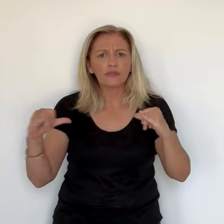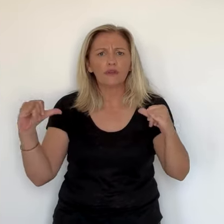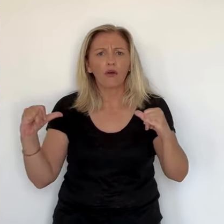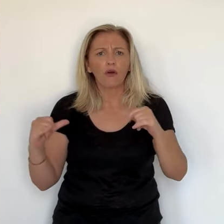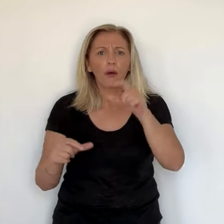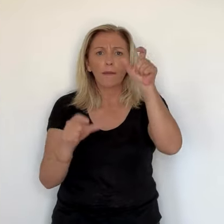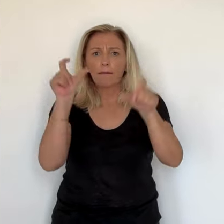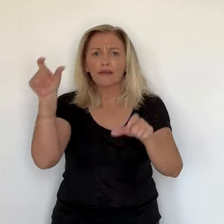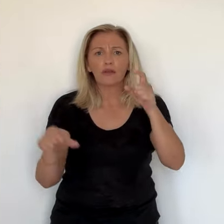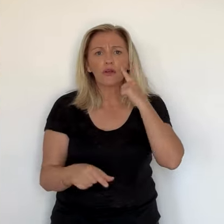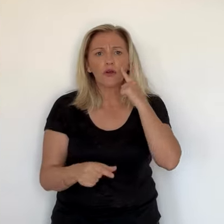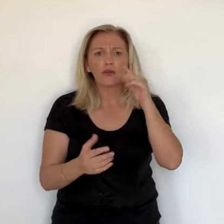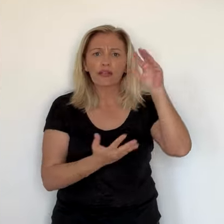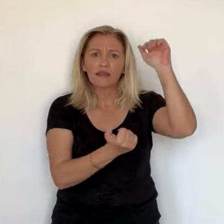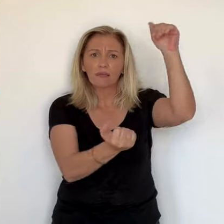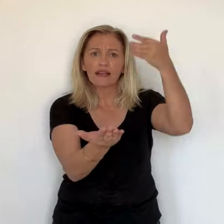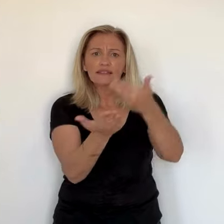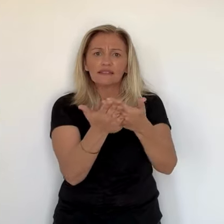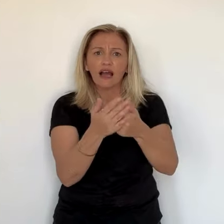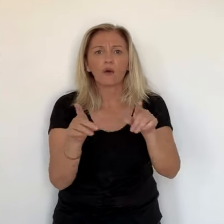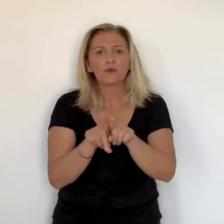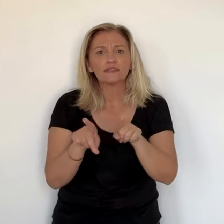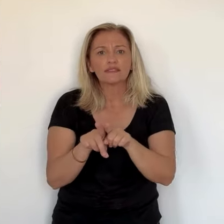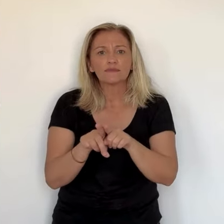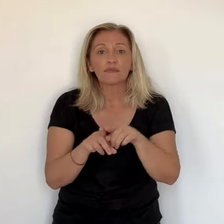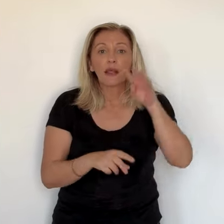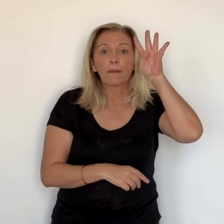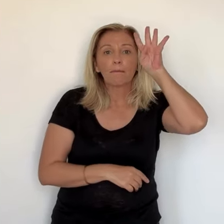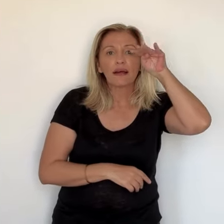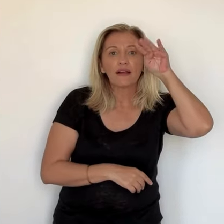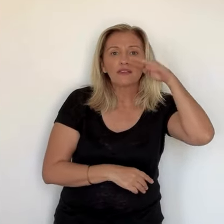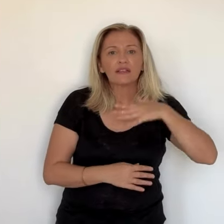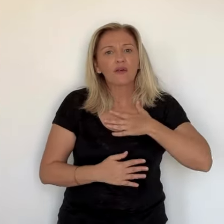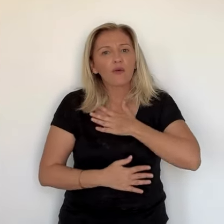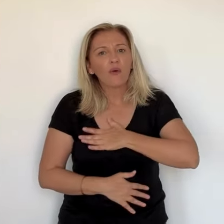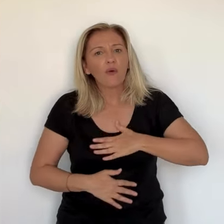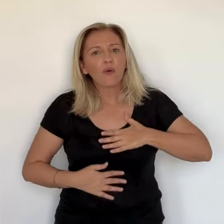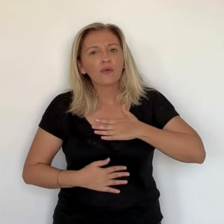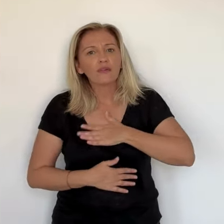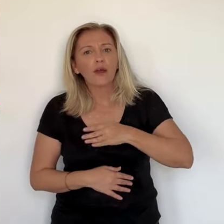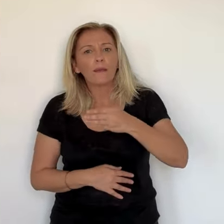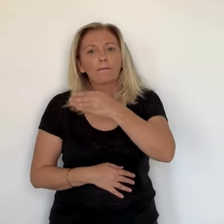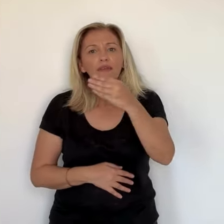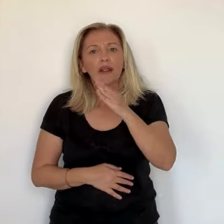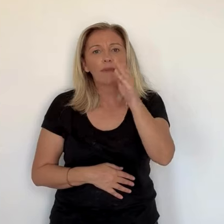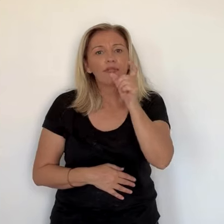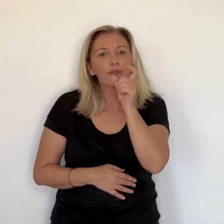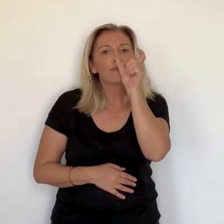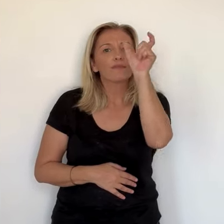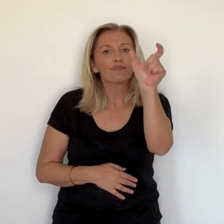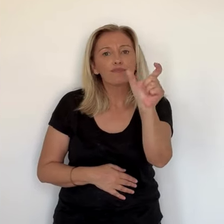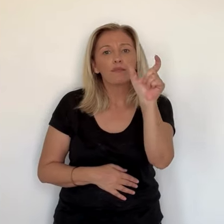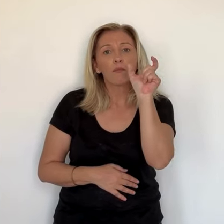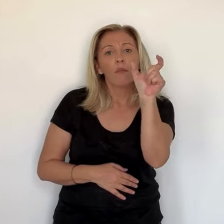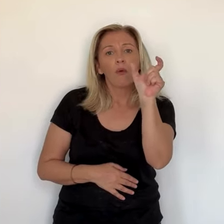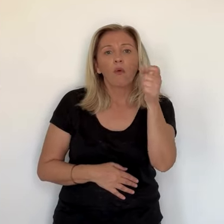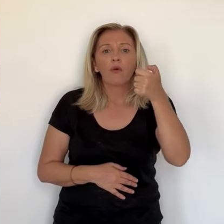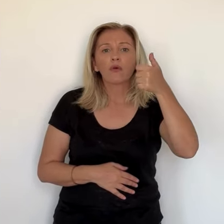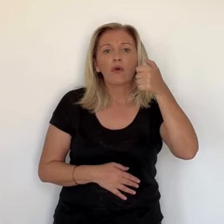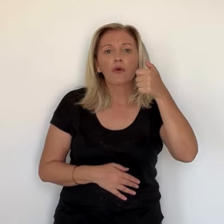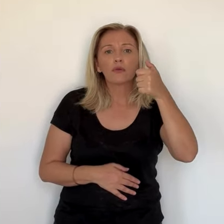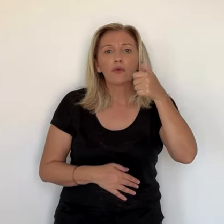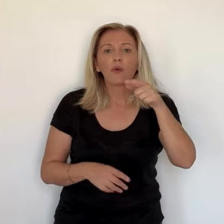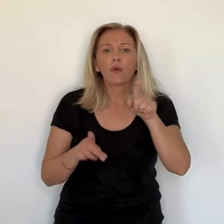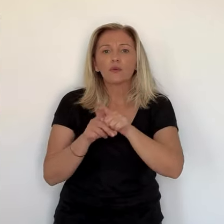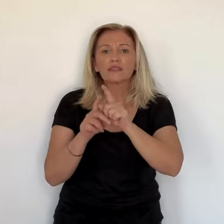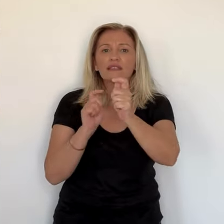importante. Par exemple, on sait que le groupe parlementaire qui était là pour la Nouvelle-Calédonie a demandé 4,2 milliards sur 5 ans. Vous voyez, c ce genre d'annonce